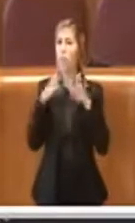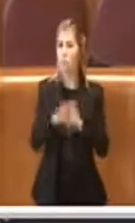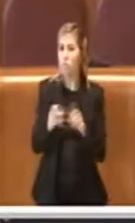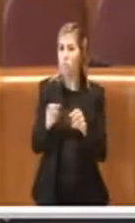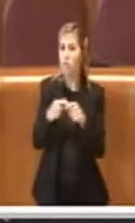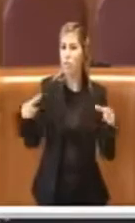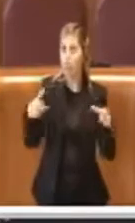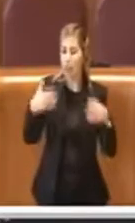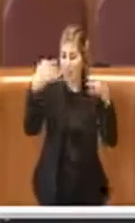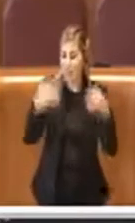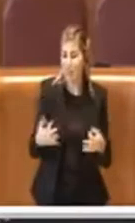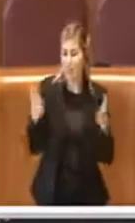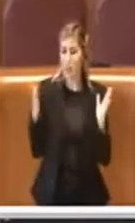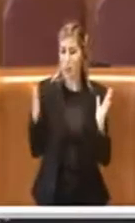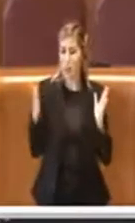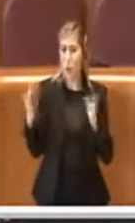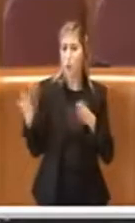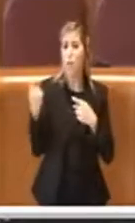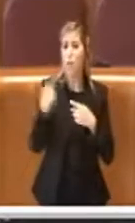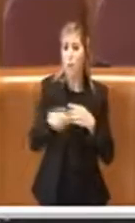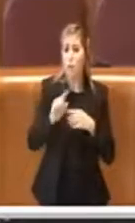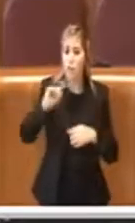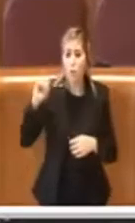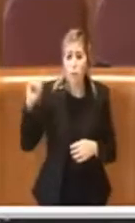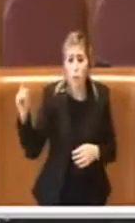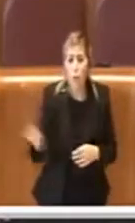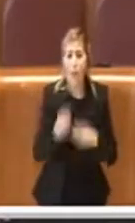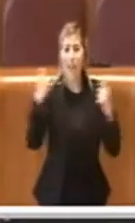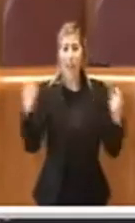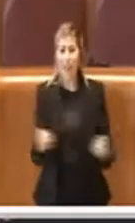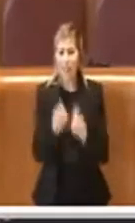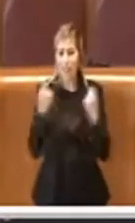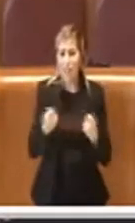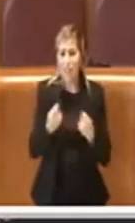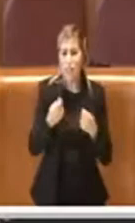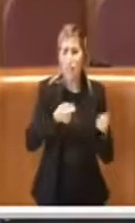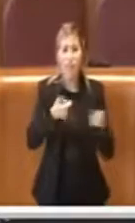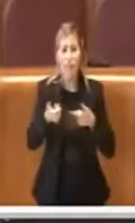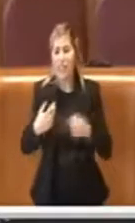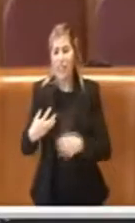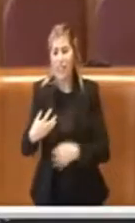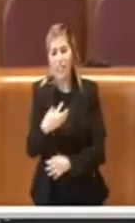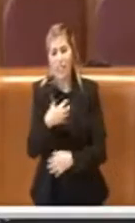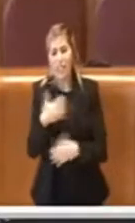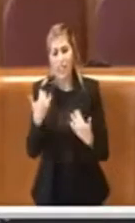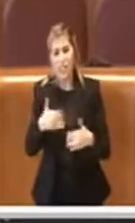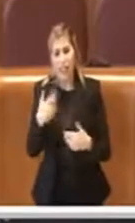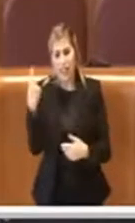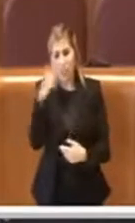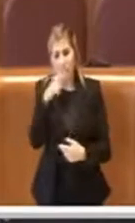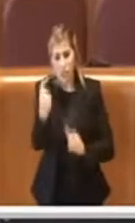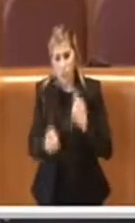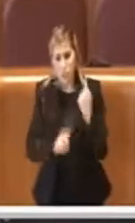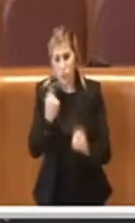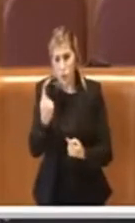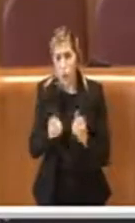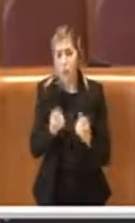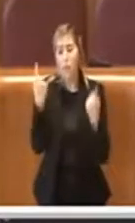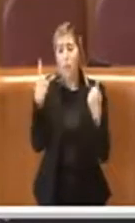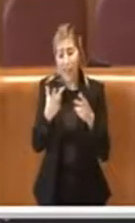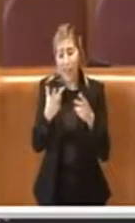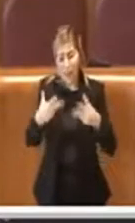serio, in cui tutti gli esercizi commerciali erano molto provati. Per cui, ripeto,